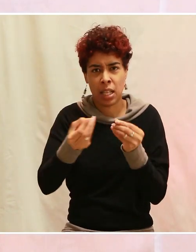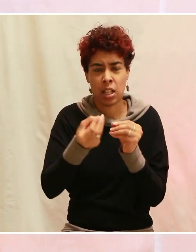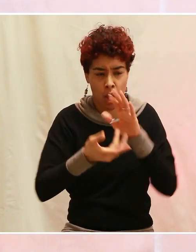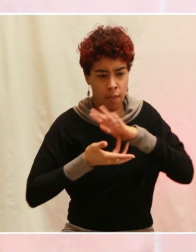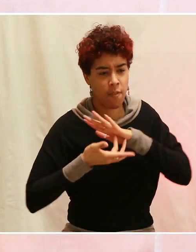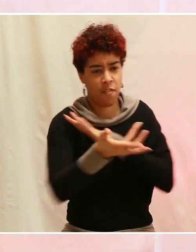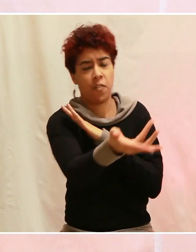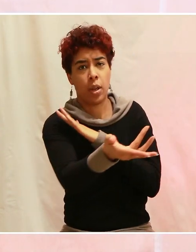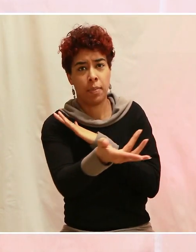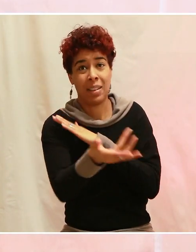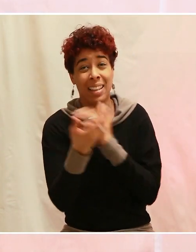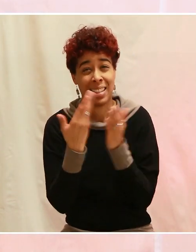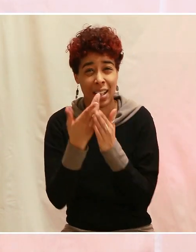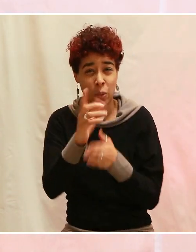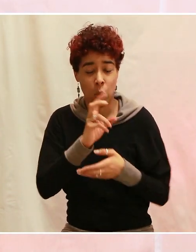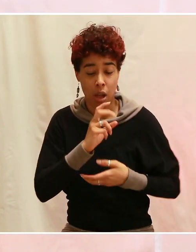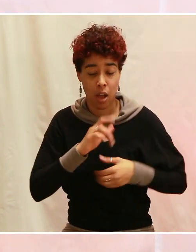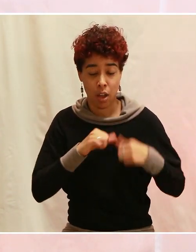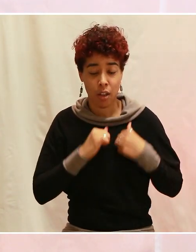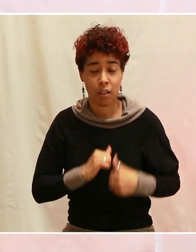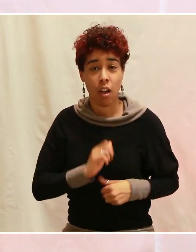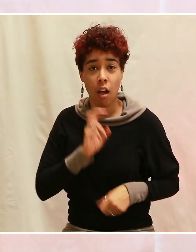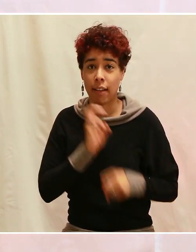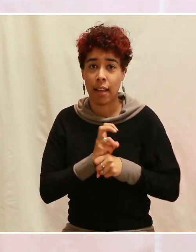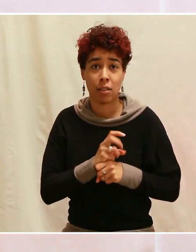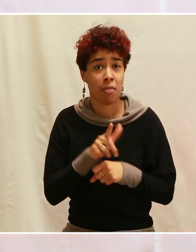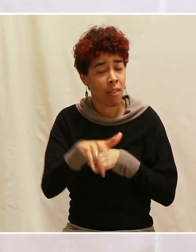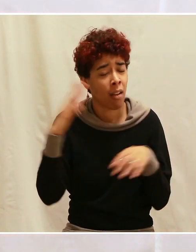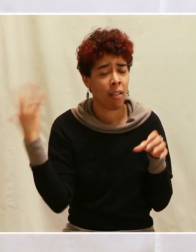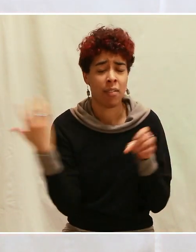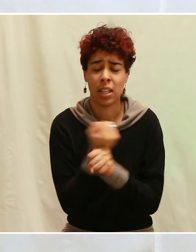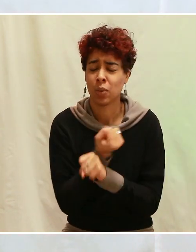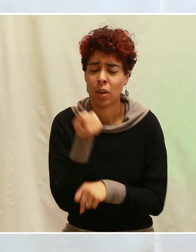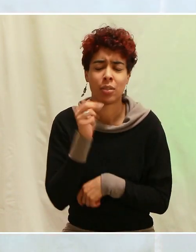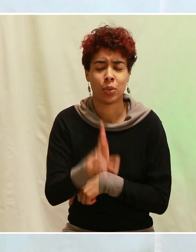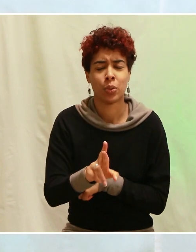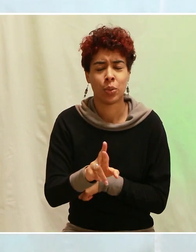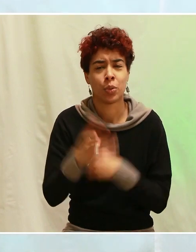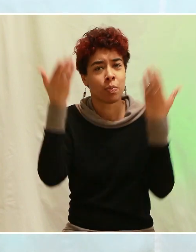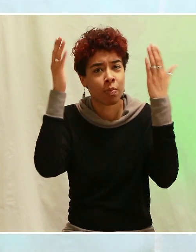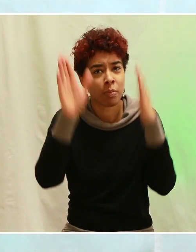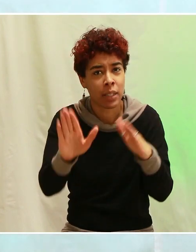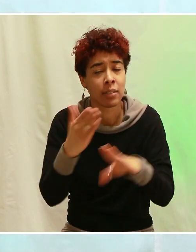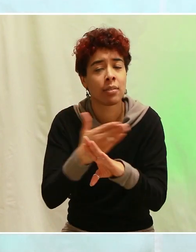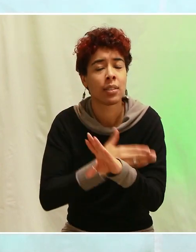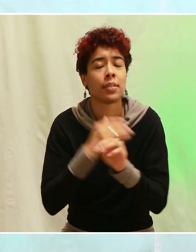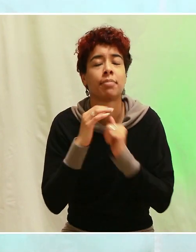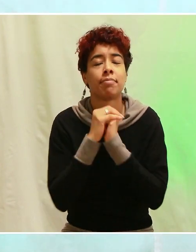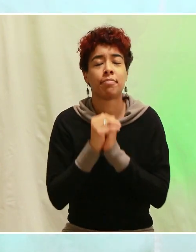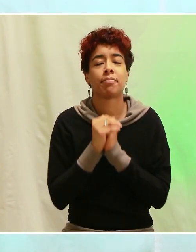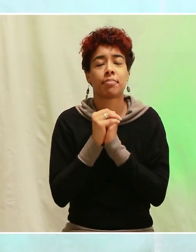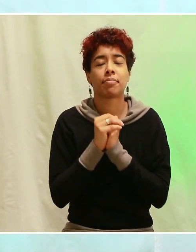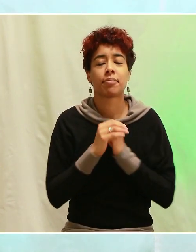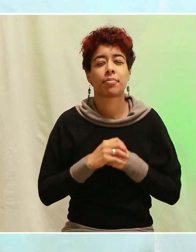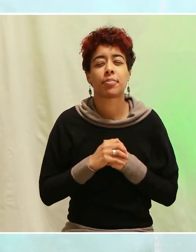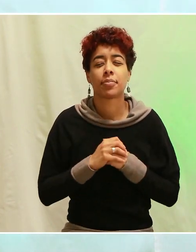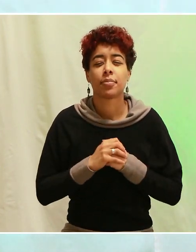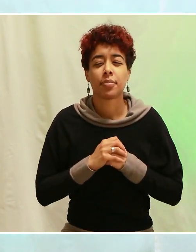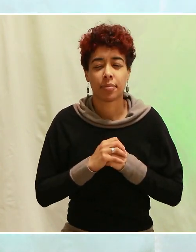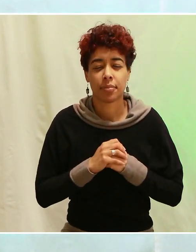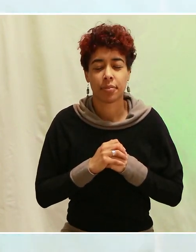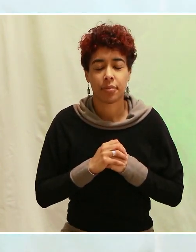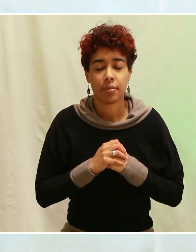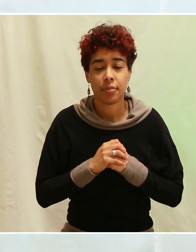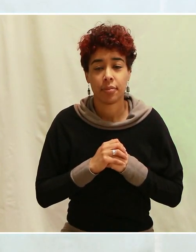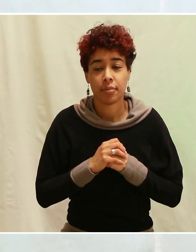Que cette parole reste dans ton cœur. Tu auras la victoire à coup sûr. Sois béni. Et avant de prier, Jésus nous a fait